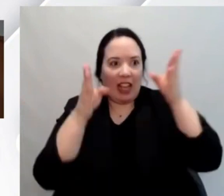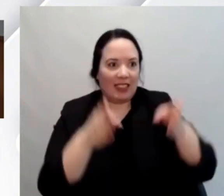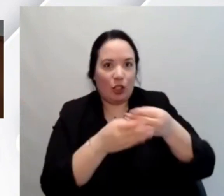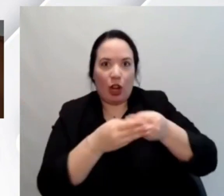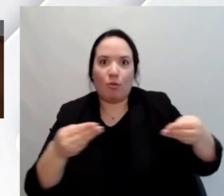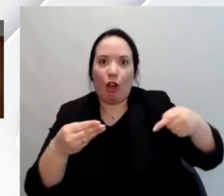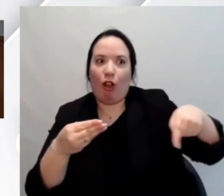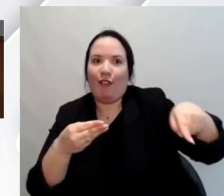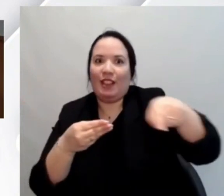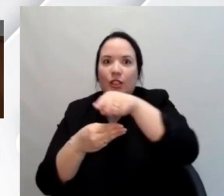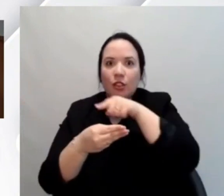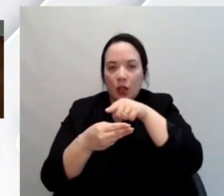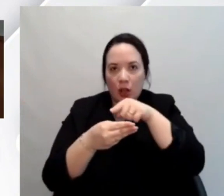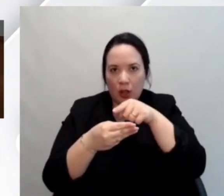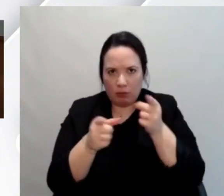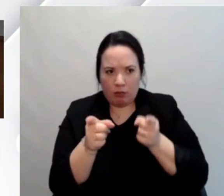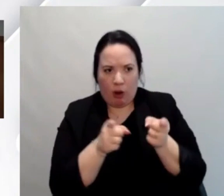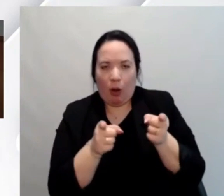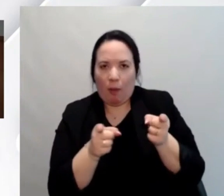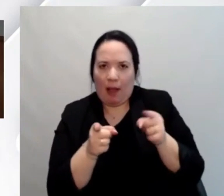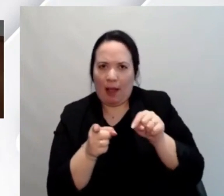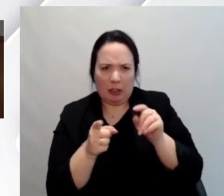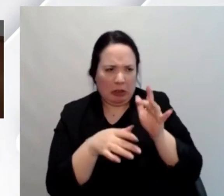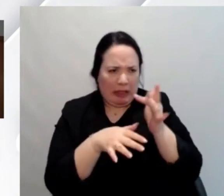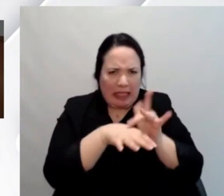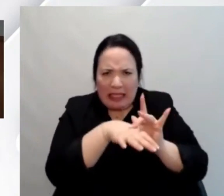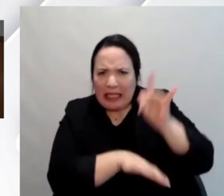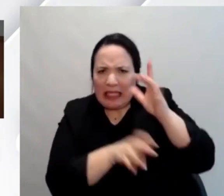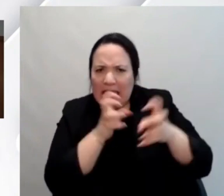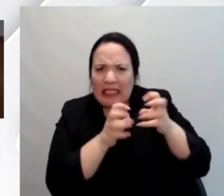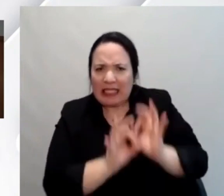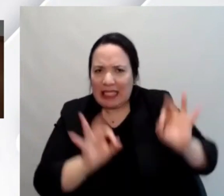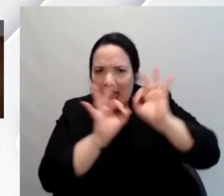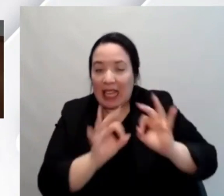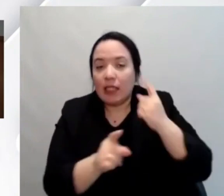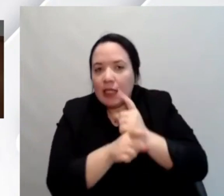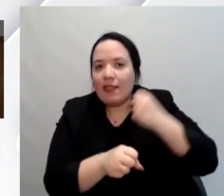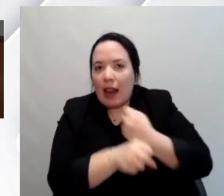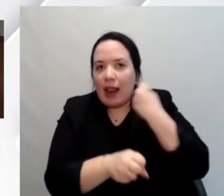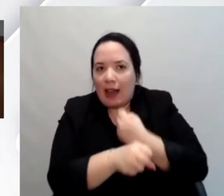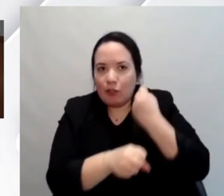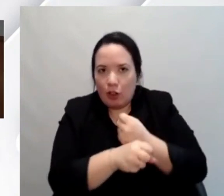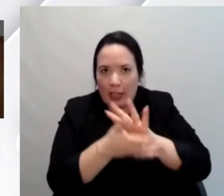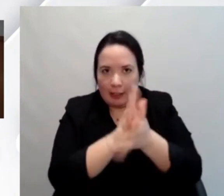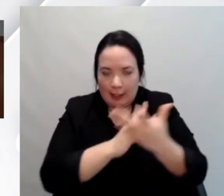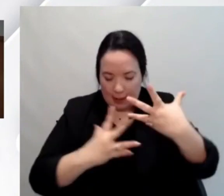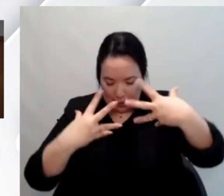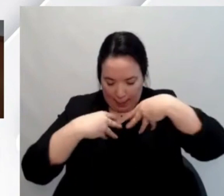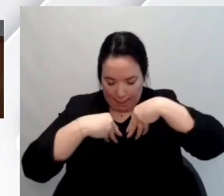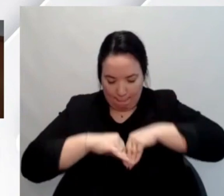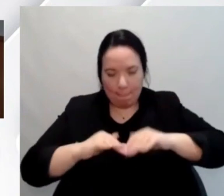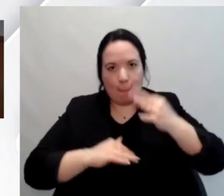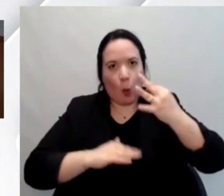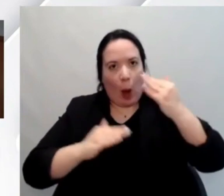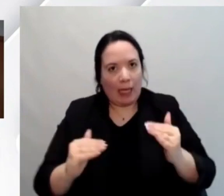comunque un settore che in questo momento non ha bisogno non ha criticità particolari ma bisogna lavorare per qualificare al massimo i professionisti